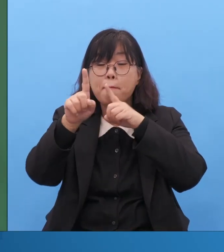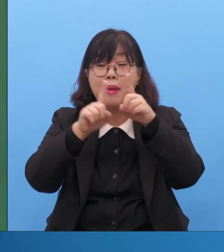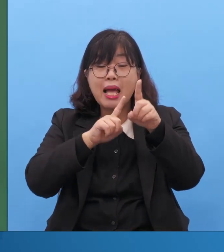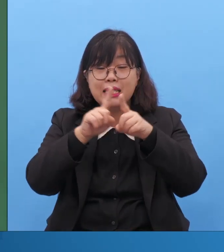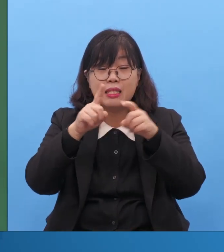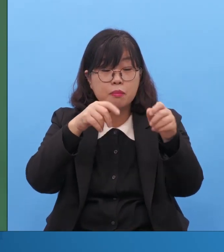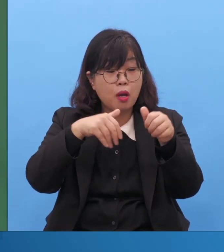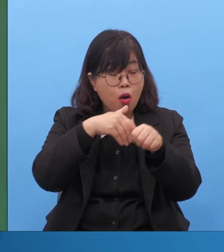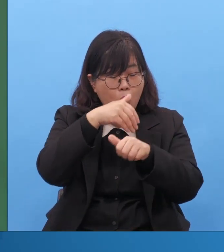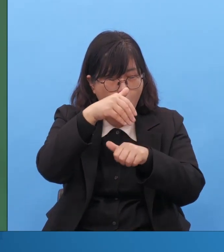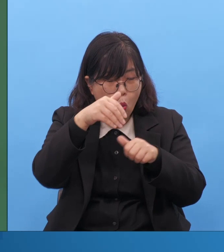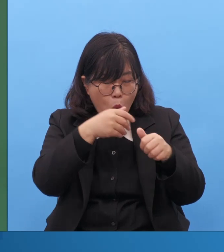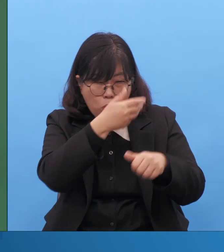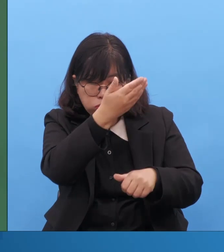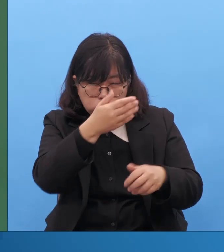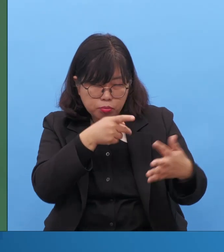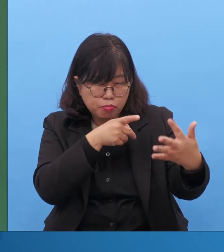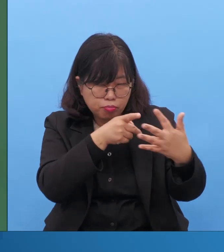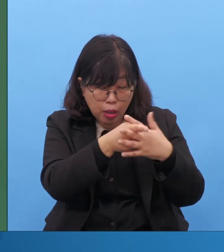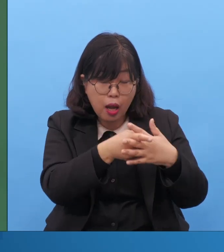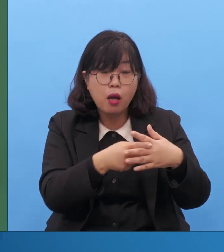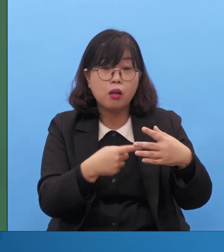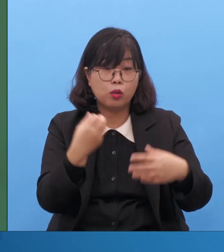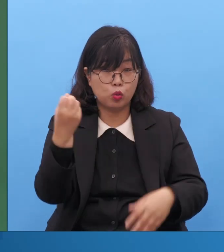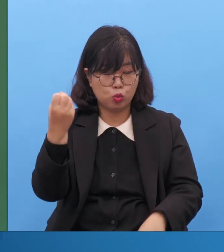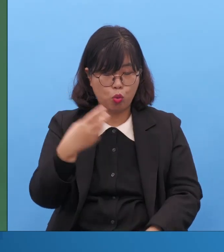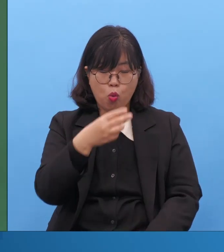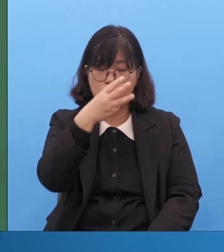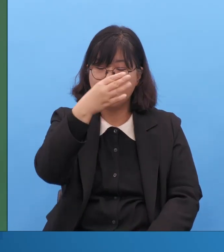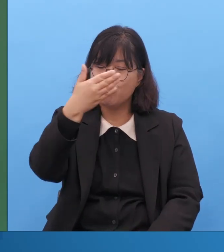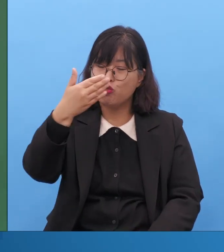세 가지 말씀과